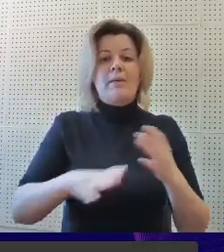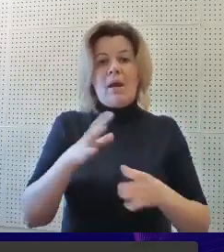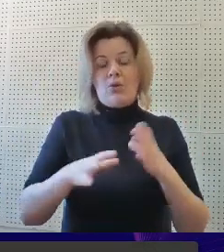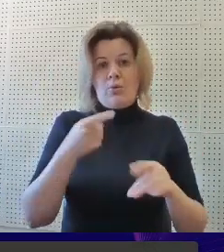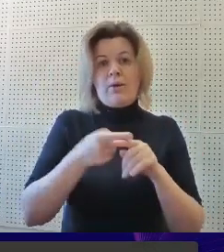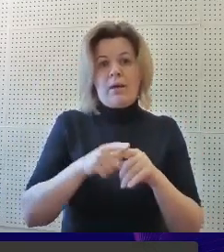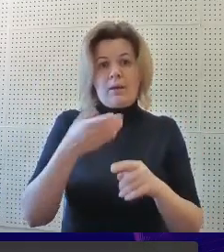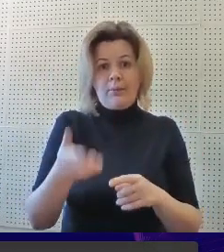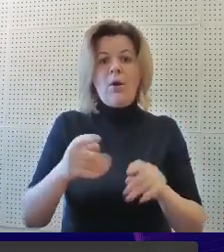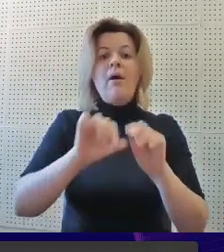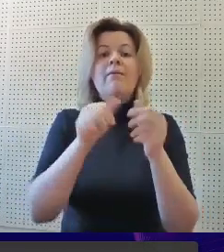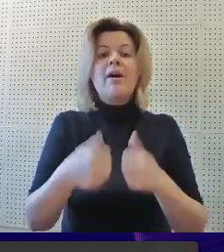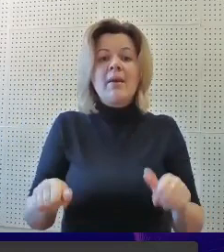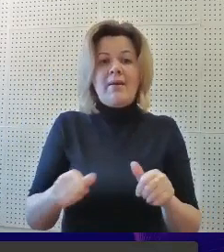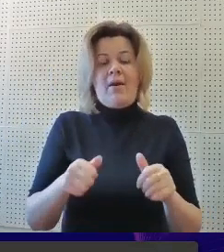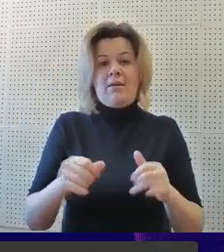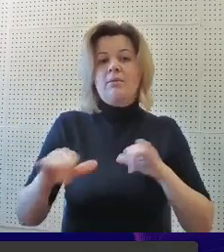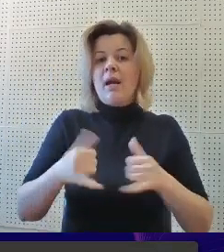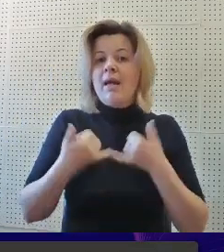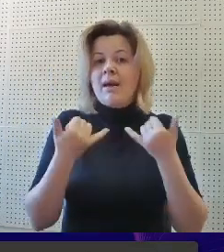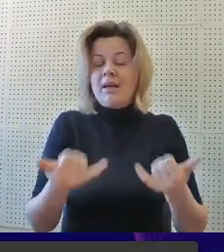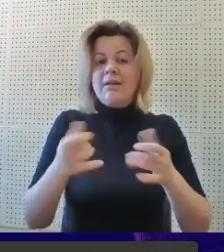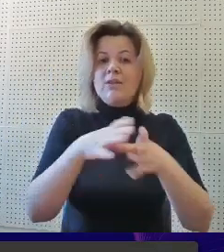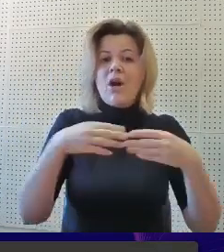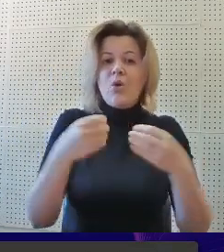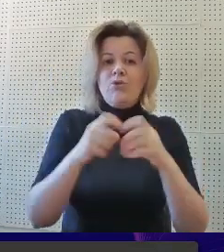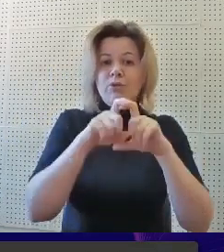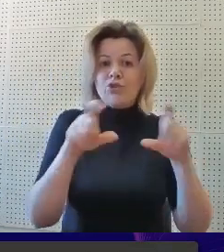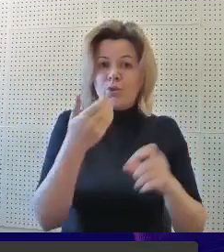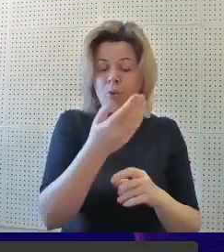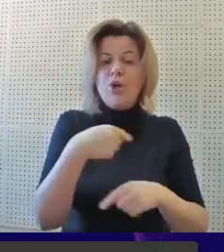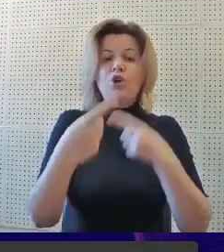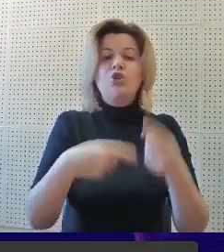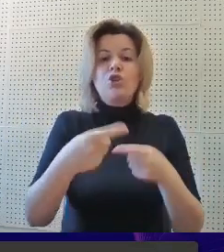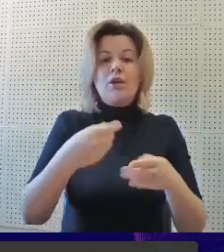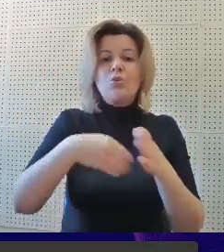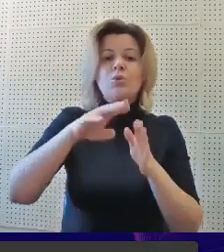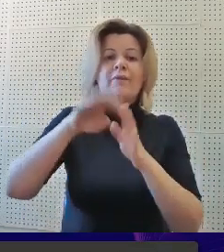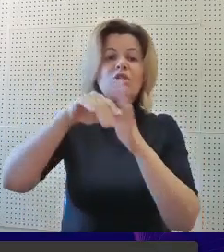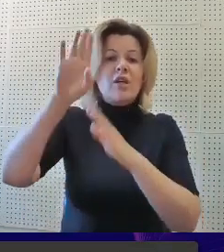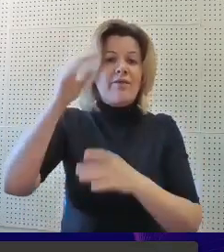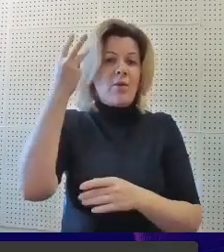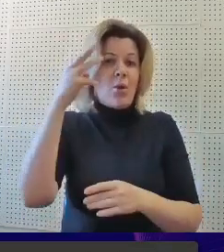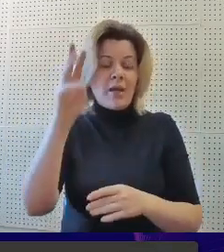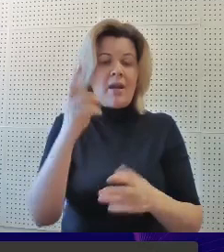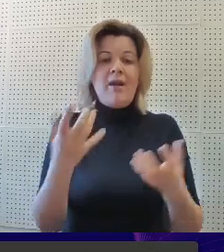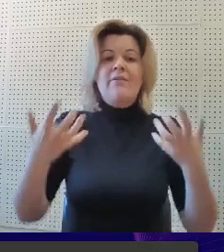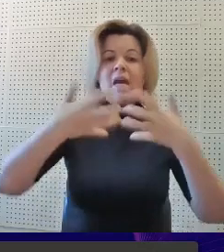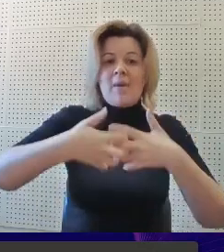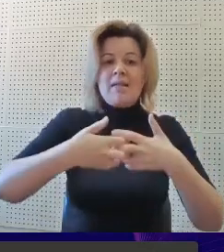углубленная подготовка к ней, формирование толерантного сообщества школы через усовершенствование модели